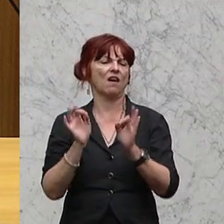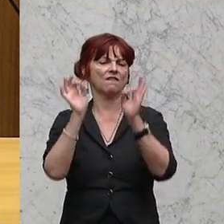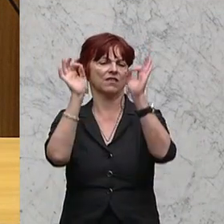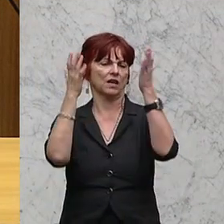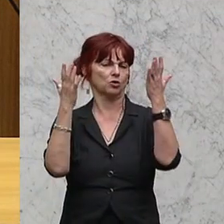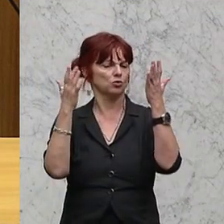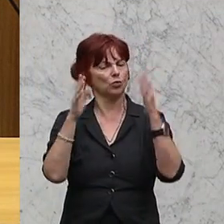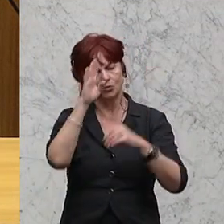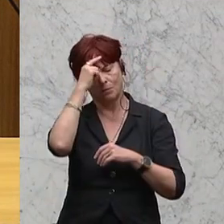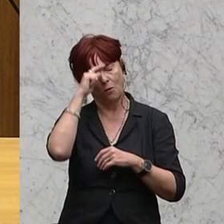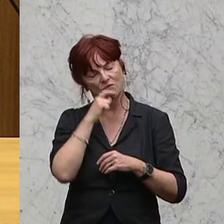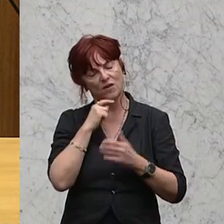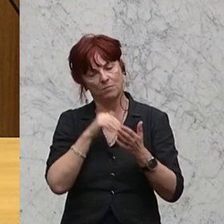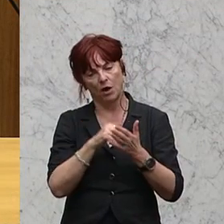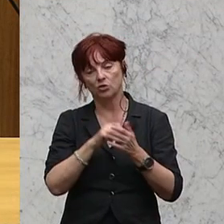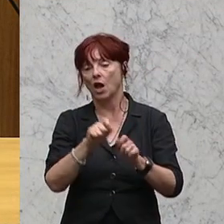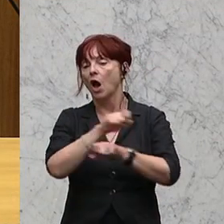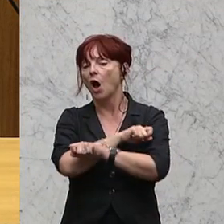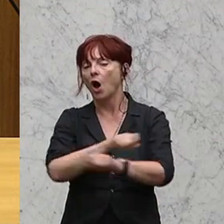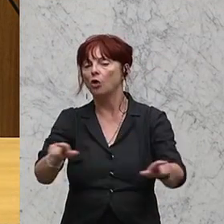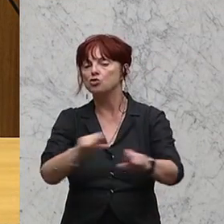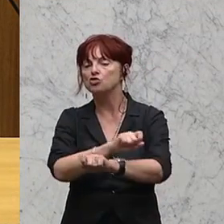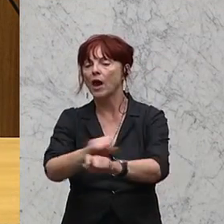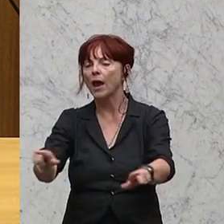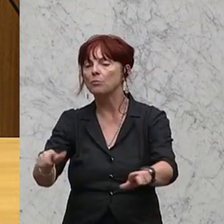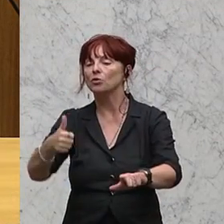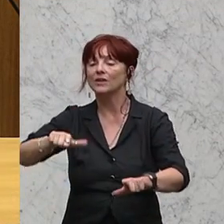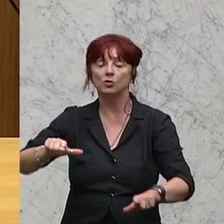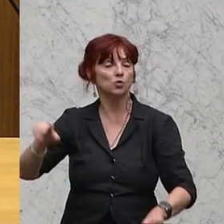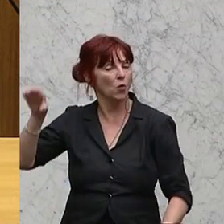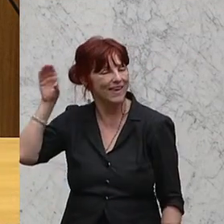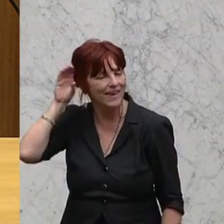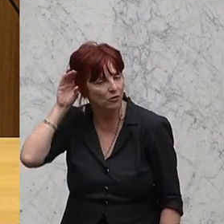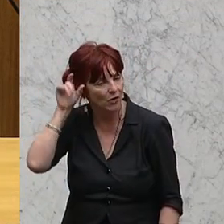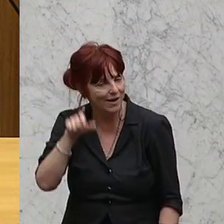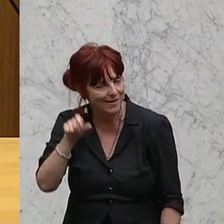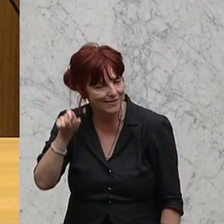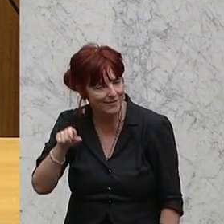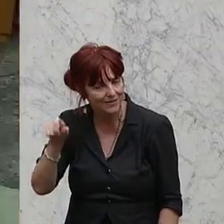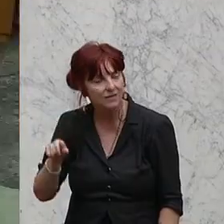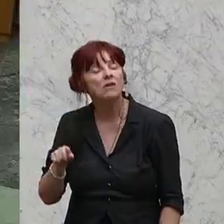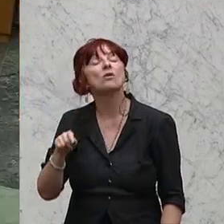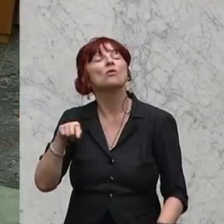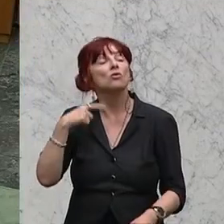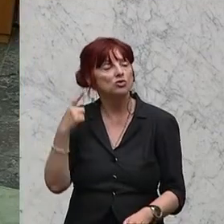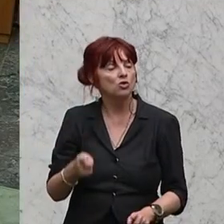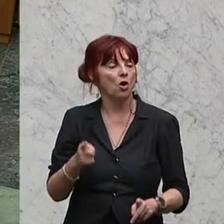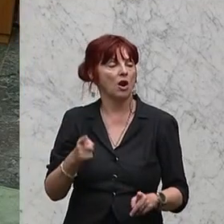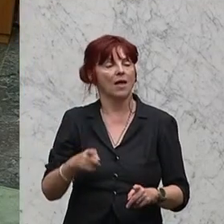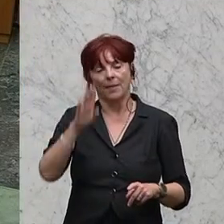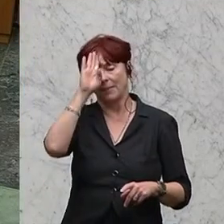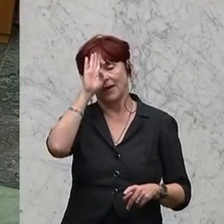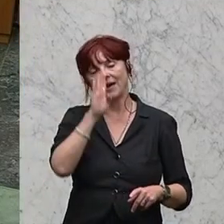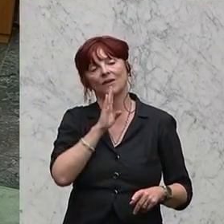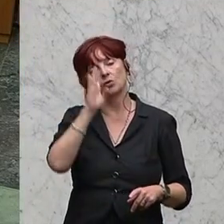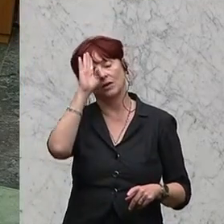Ausschreibung mit entsprechenden Hearings, dass das alles natürlich gewährleistet ist und dieser Direktor, die